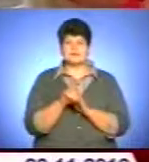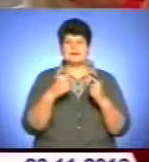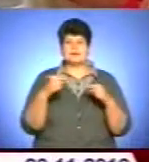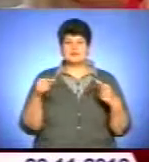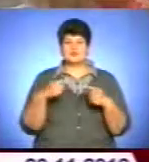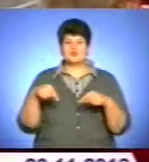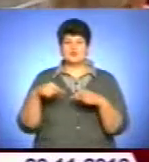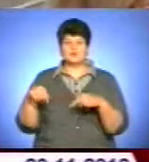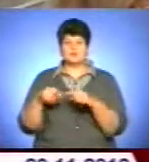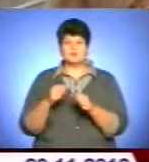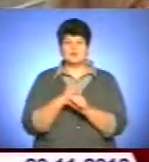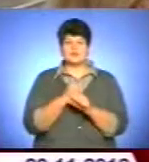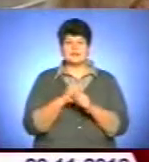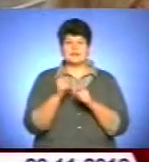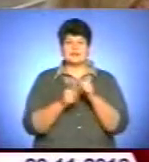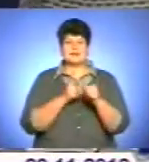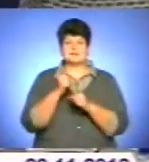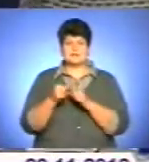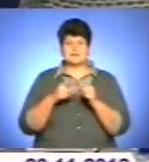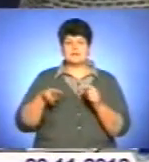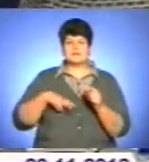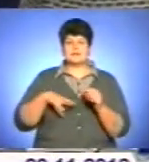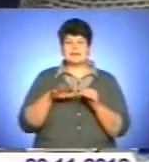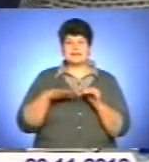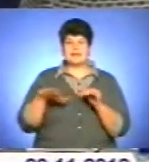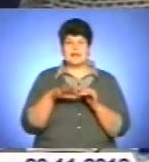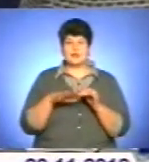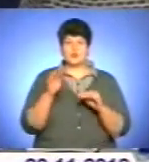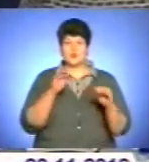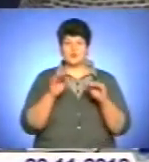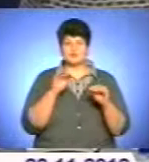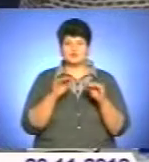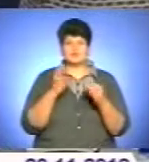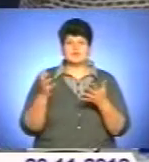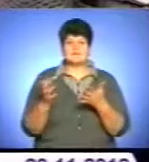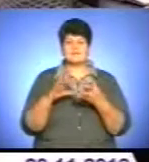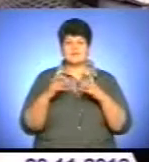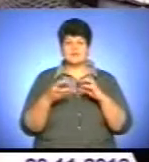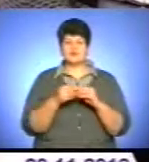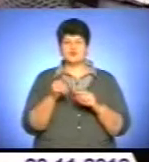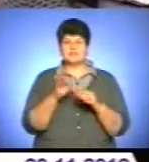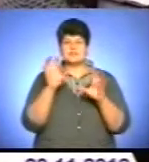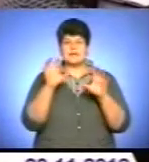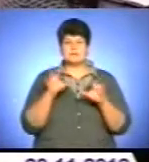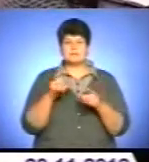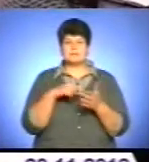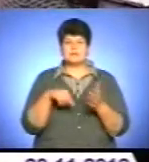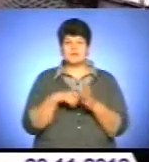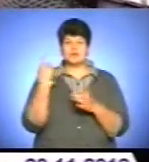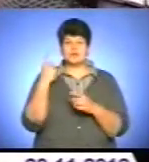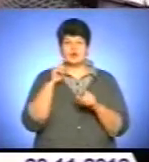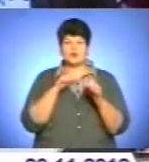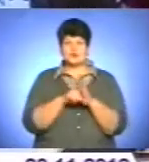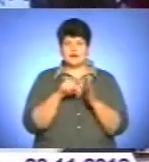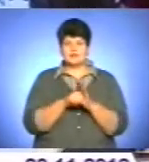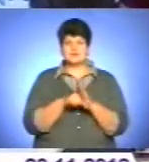області працювали над змінами адміністративно-територіального устрою. Дійшли висновку, що статус міста обласного значення треба